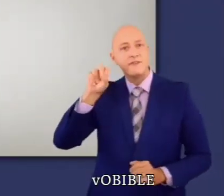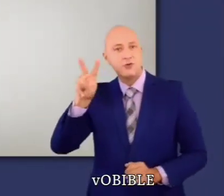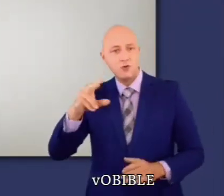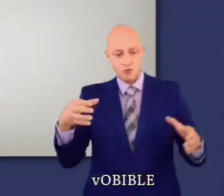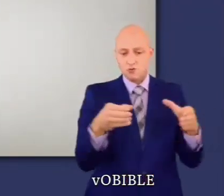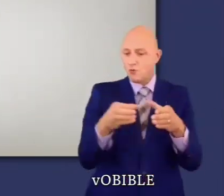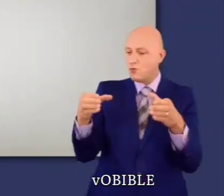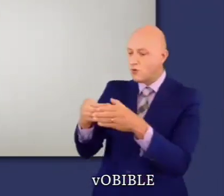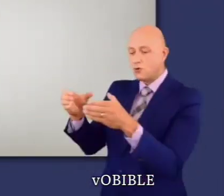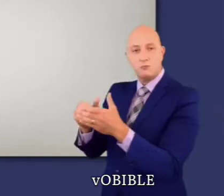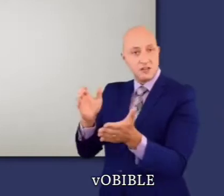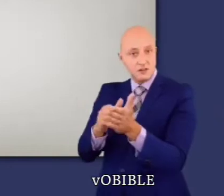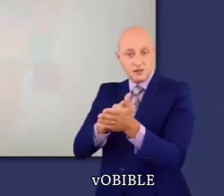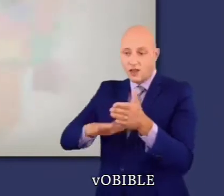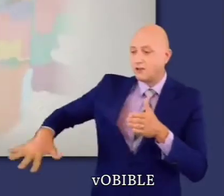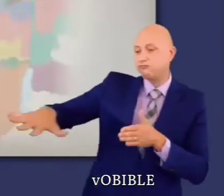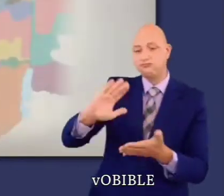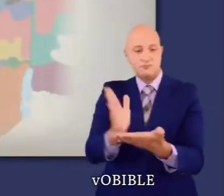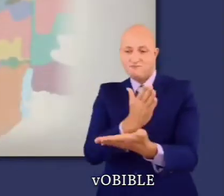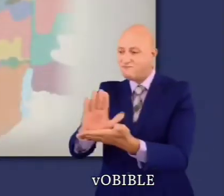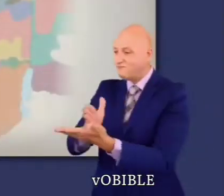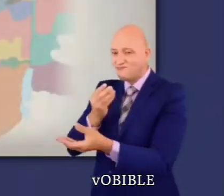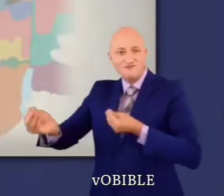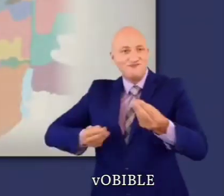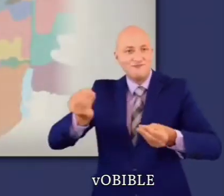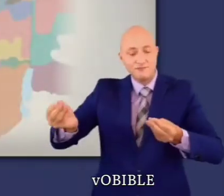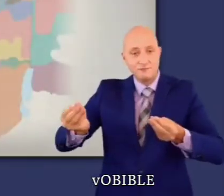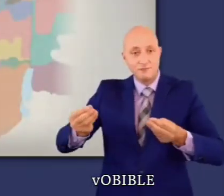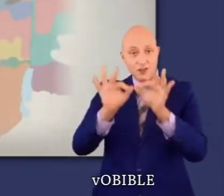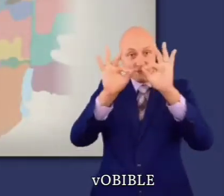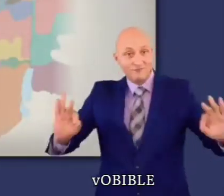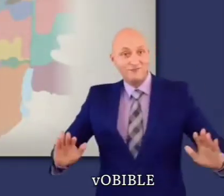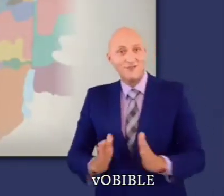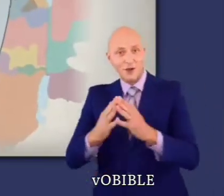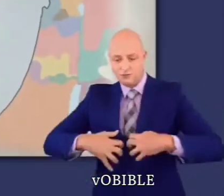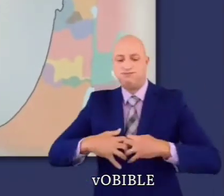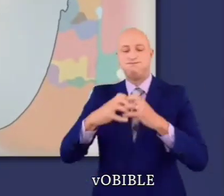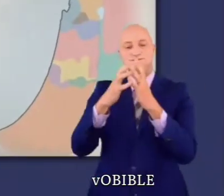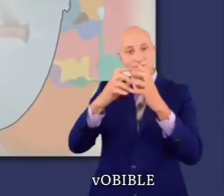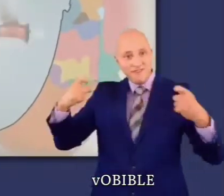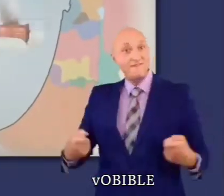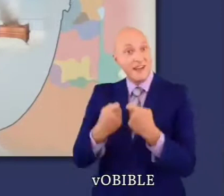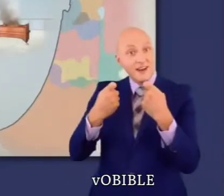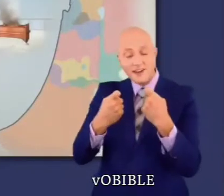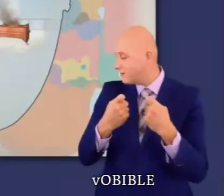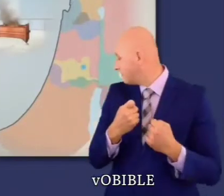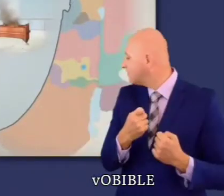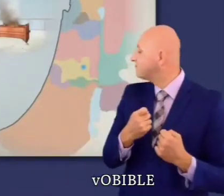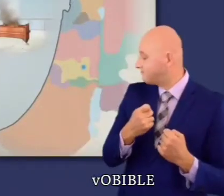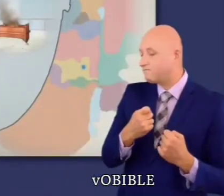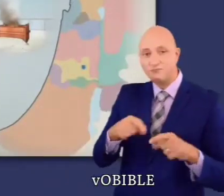Dans les chapitres 13 à 22, la terre promise est répartie entre les tribus d'Israël, le